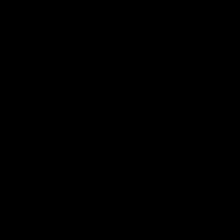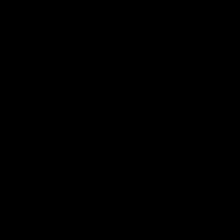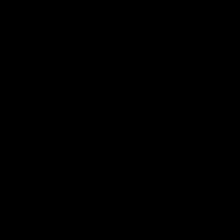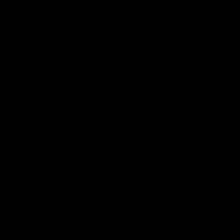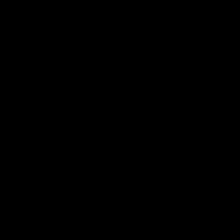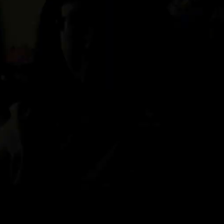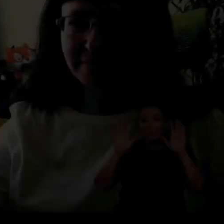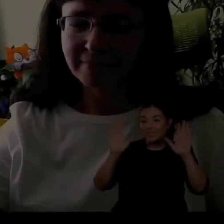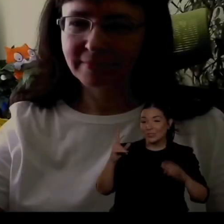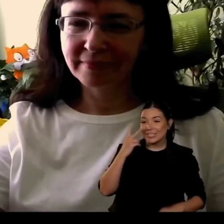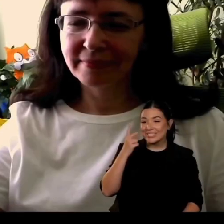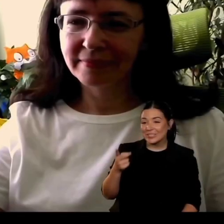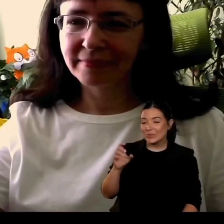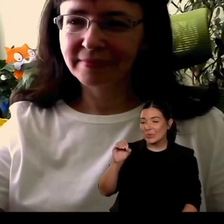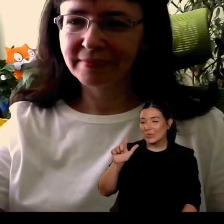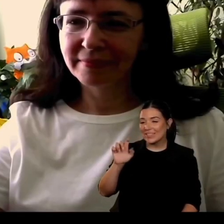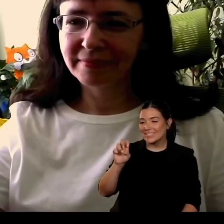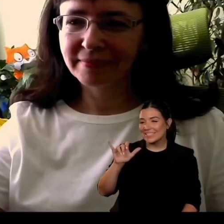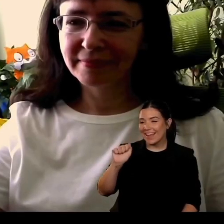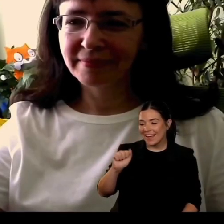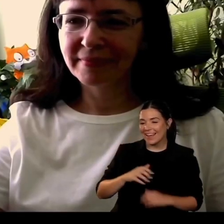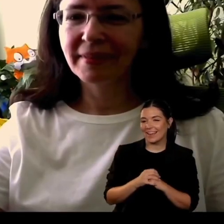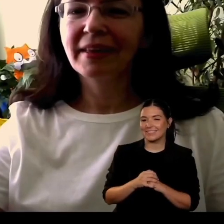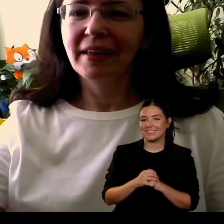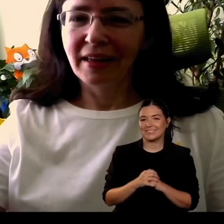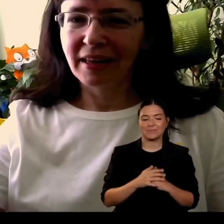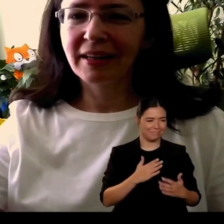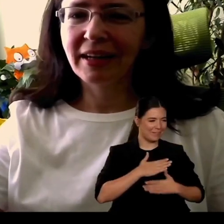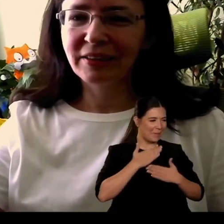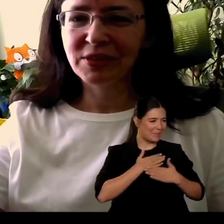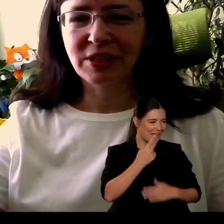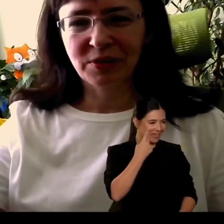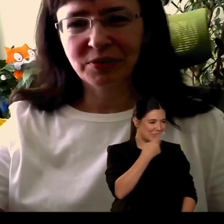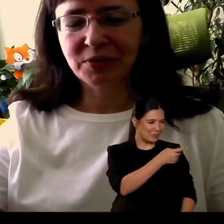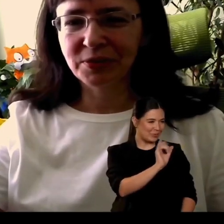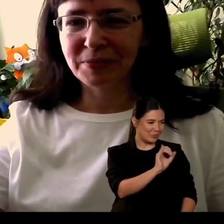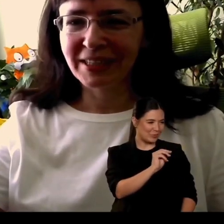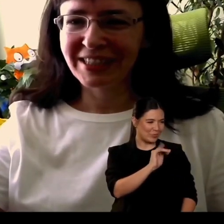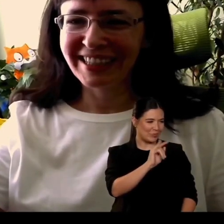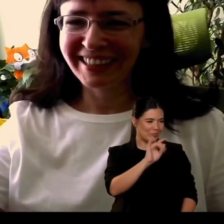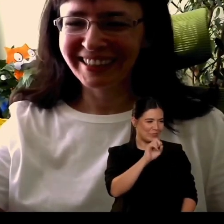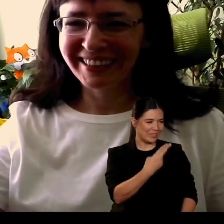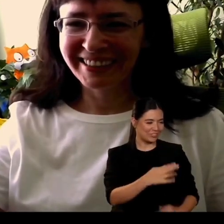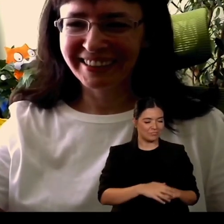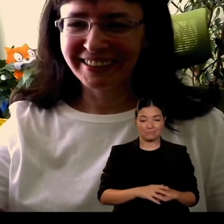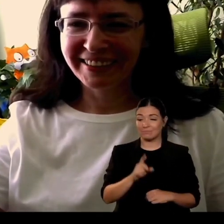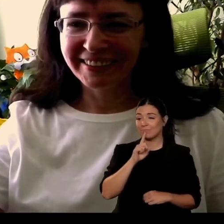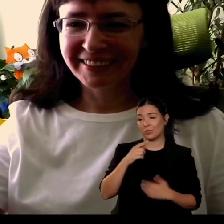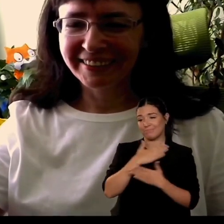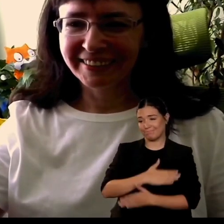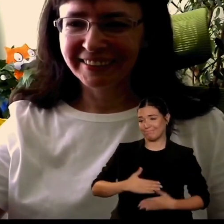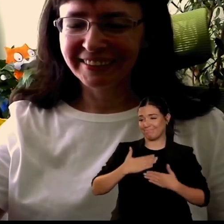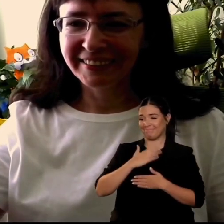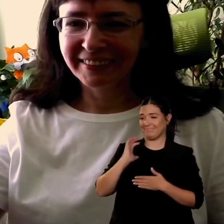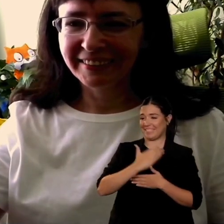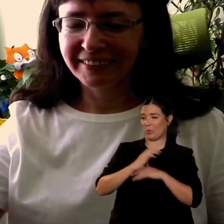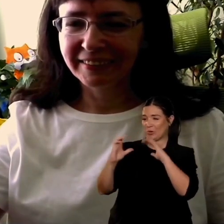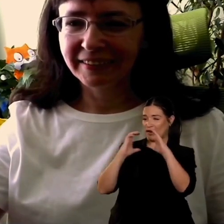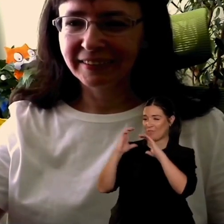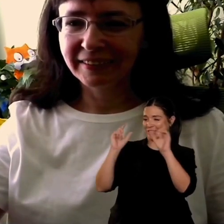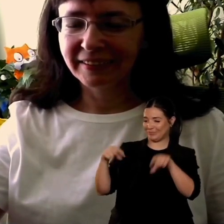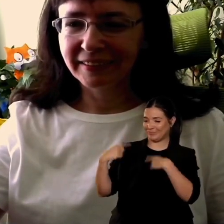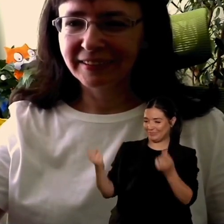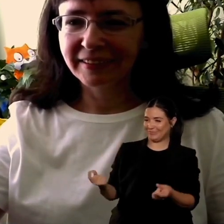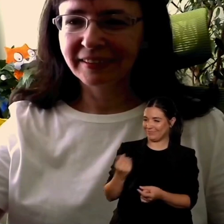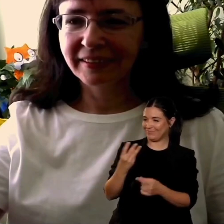mi sono divertito molto con le nostre conversazioni negli ultimi mesi vorrei che tu potessi condividere con te l'esperienza di Scratch